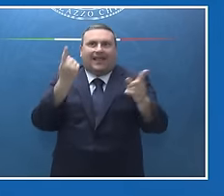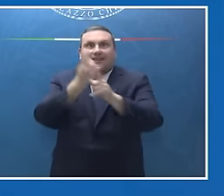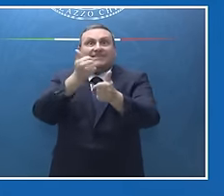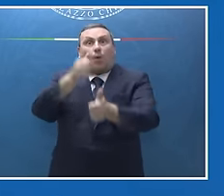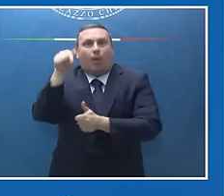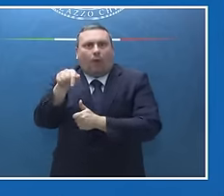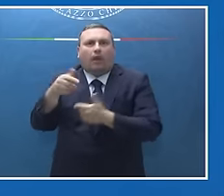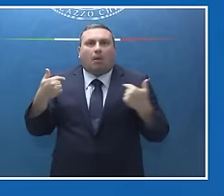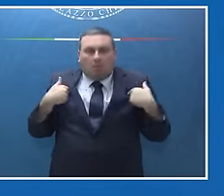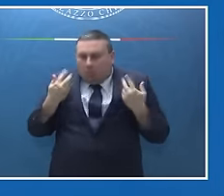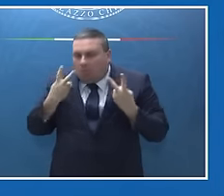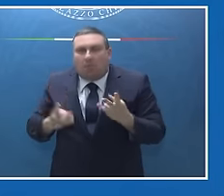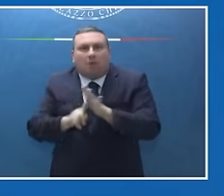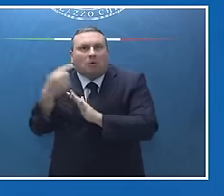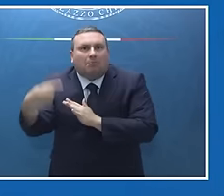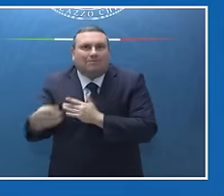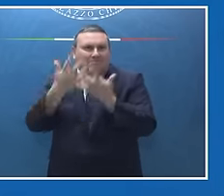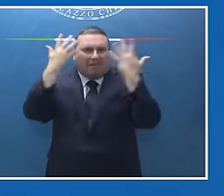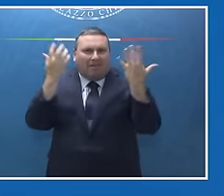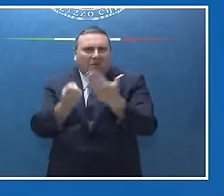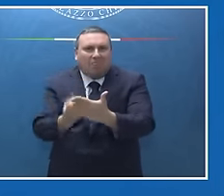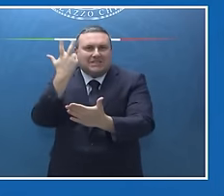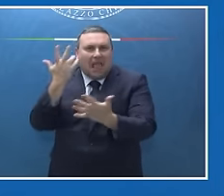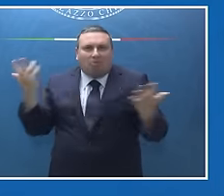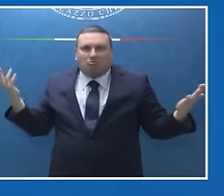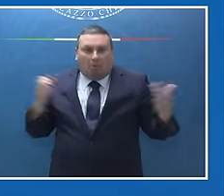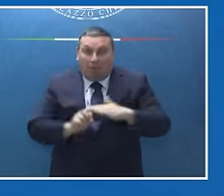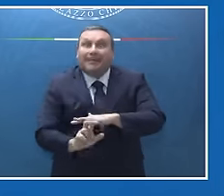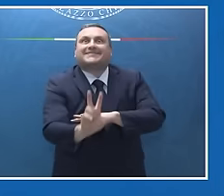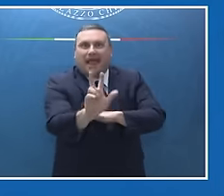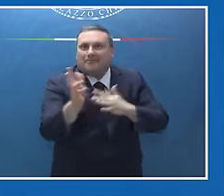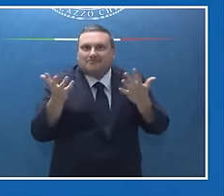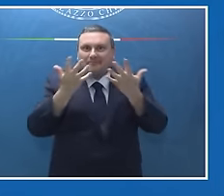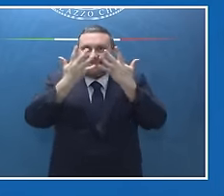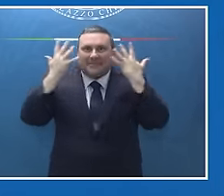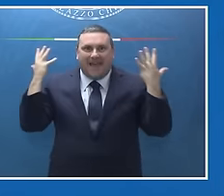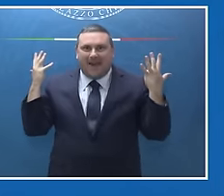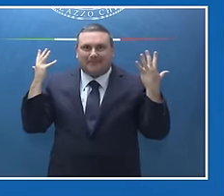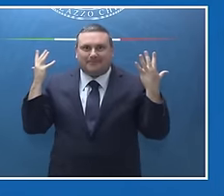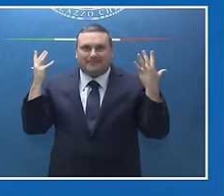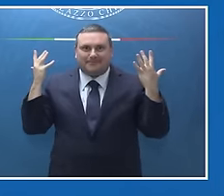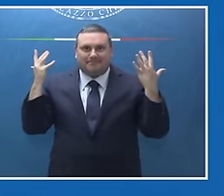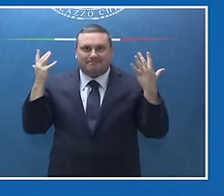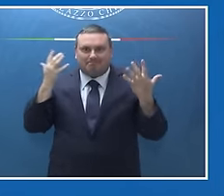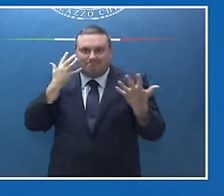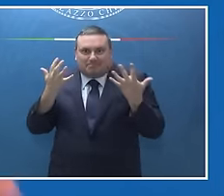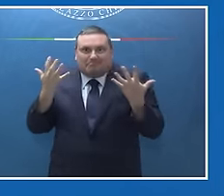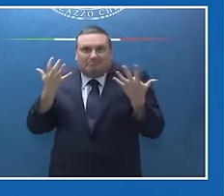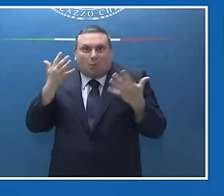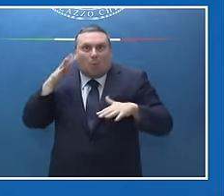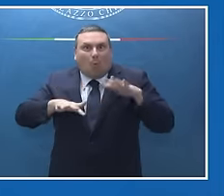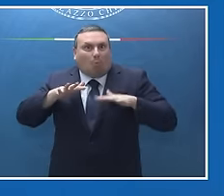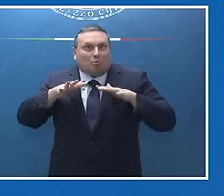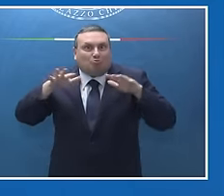seguire, a me pare insomma che un messaggio sia arrivato, che sia arrivato chiaro e questo è quello che mi interessa, lei sa